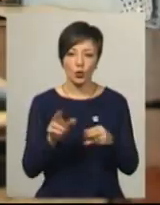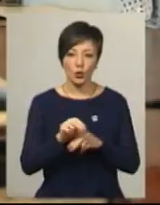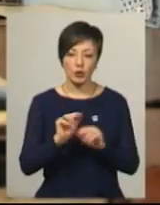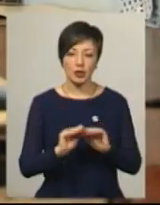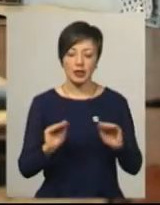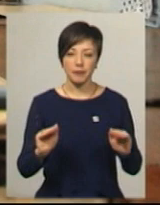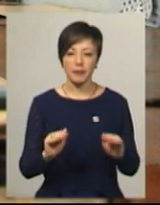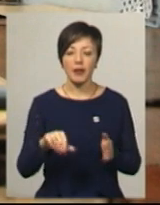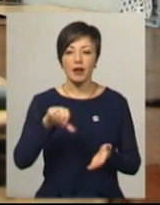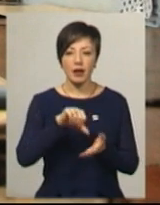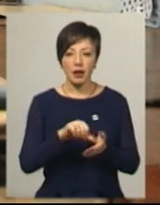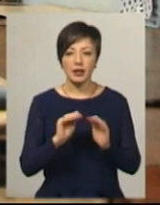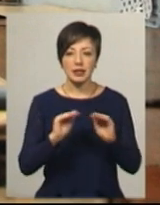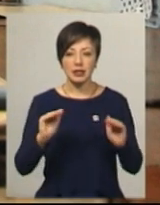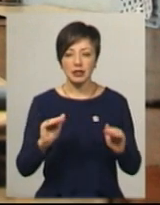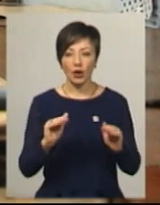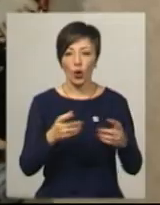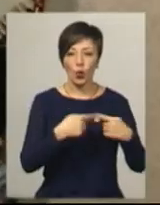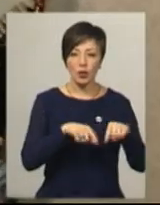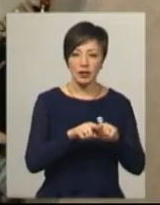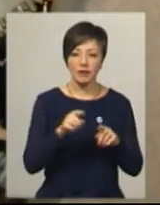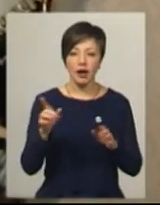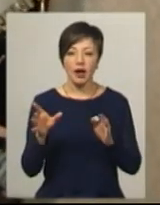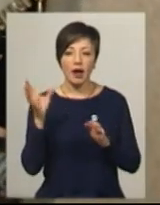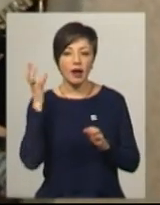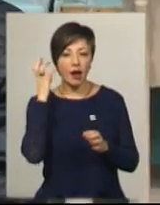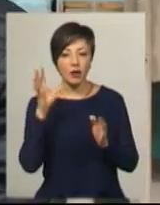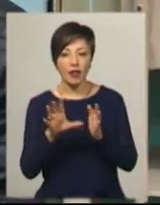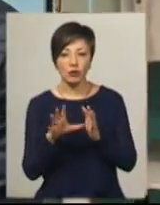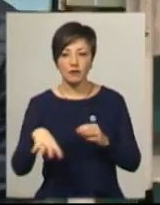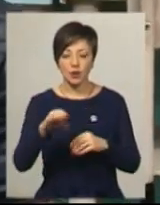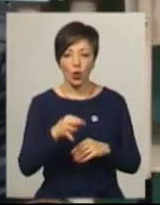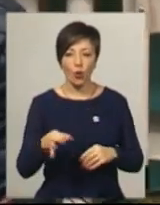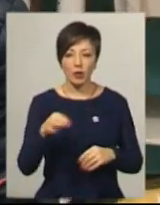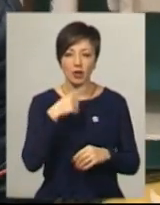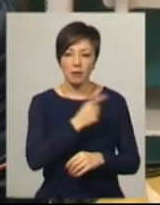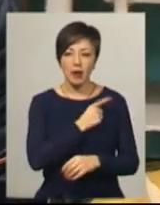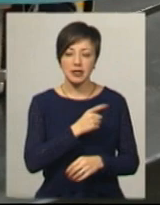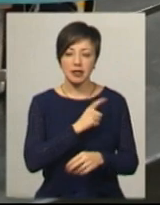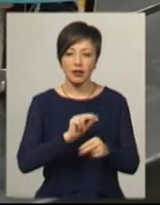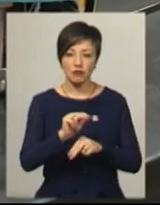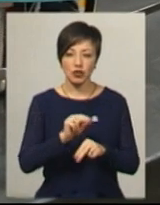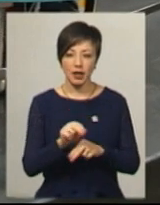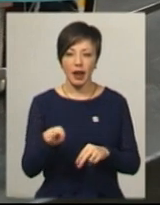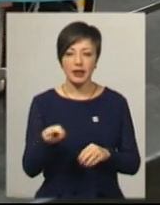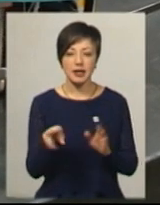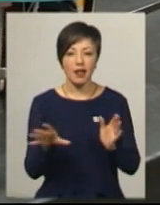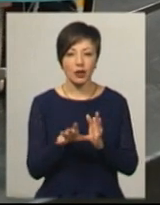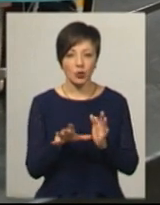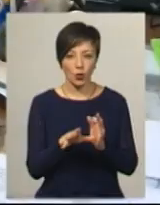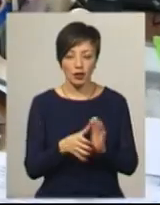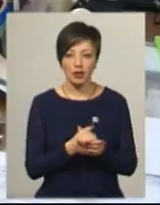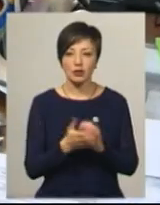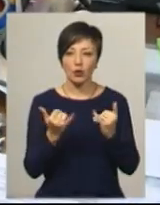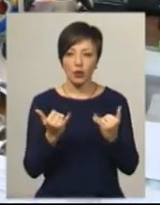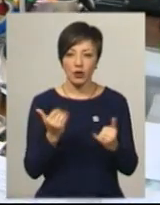дітей. У змаганнях беруть участь учні гуртків з радіоелектроніки зі цієї області, каже майстер виробничого навчання ліцею електроніки Олег Мартанюк.